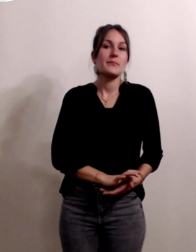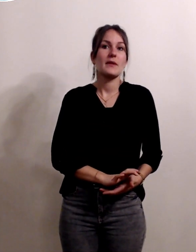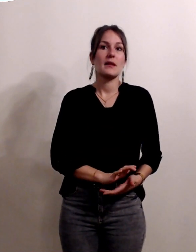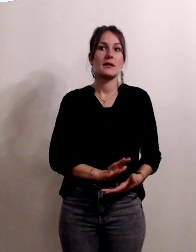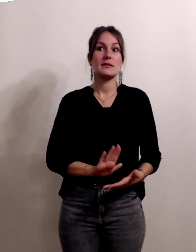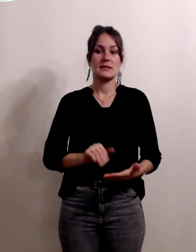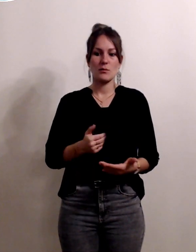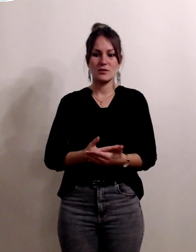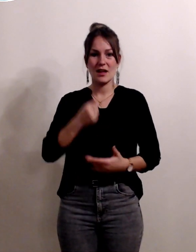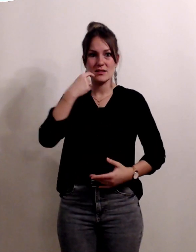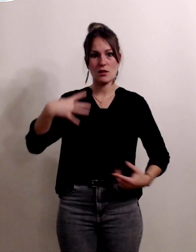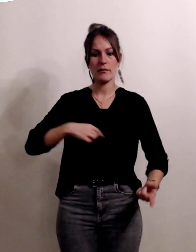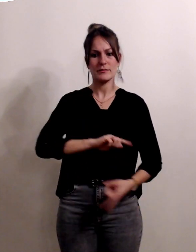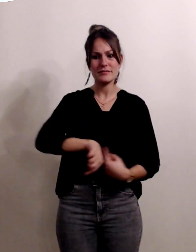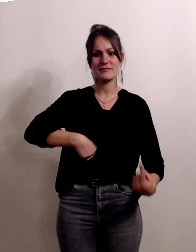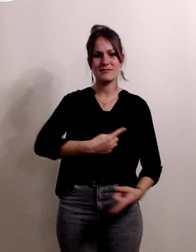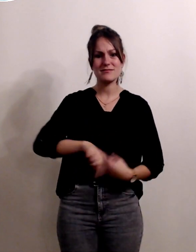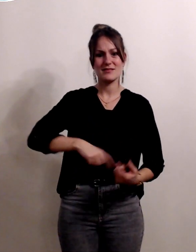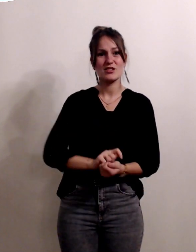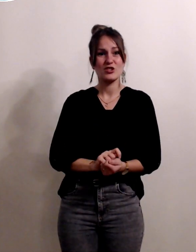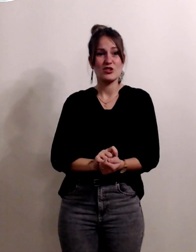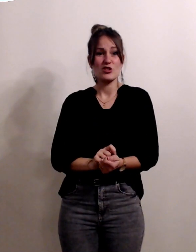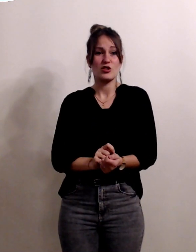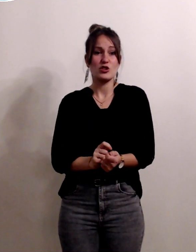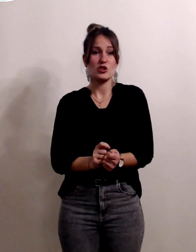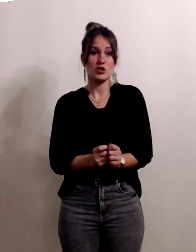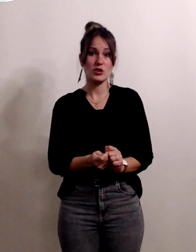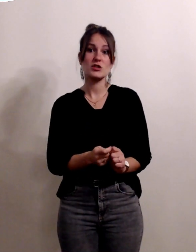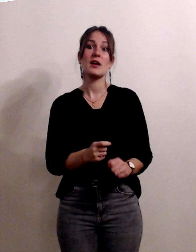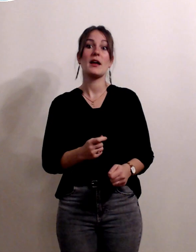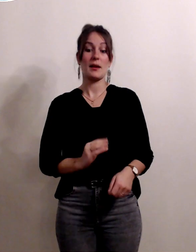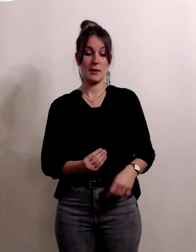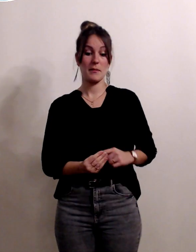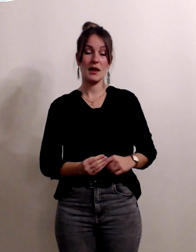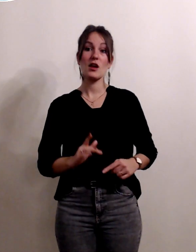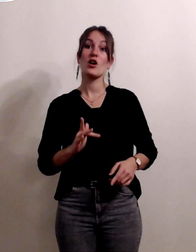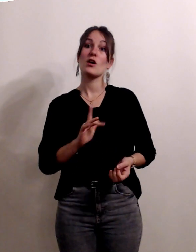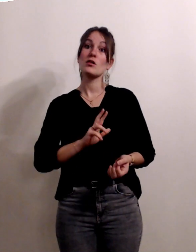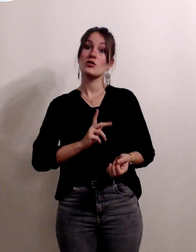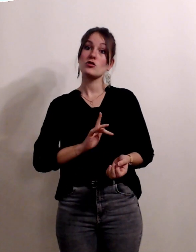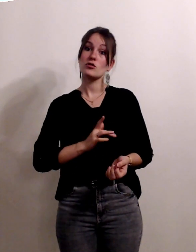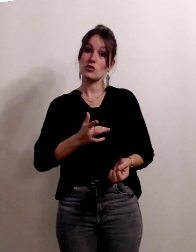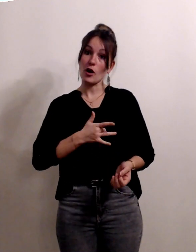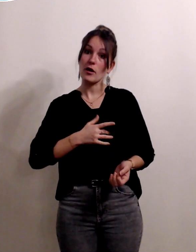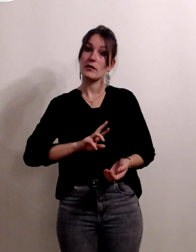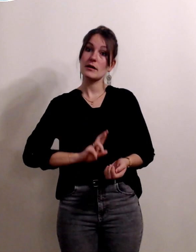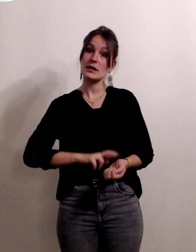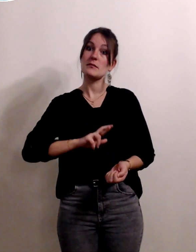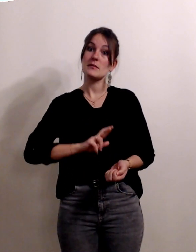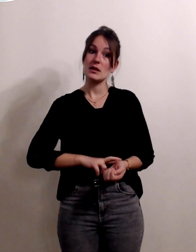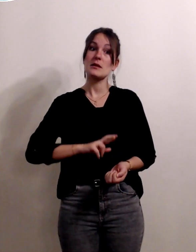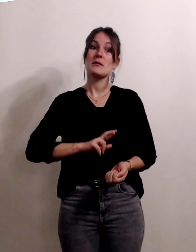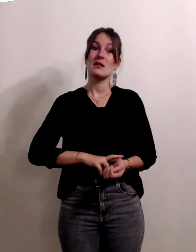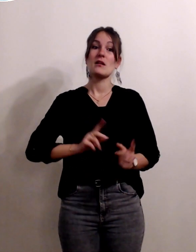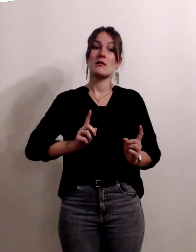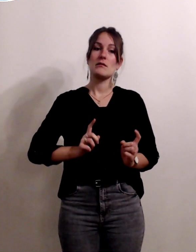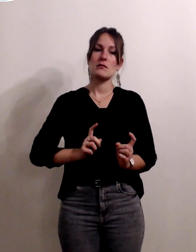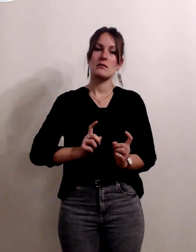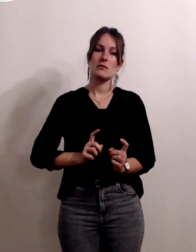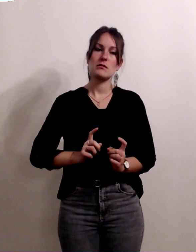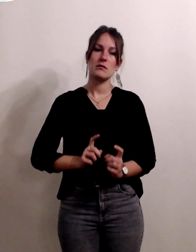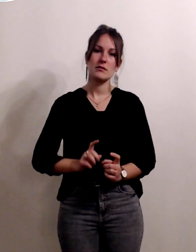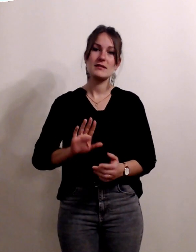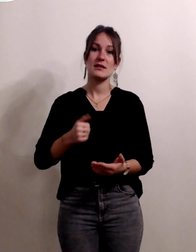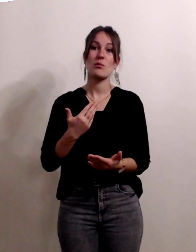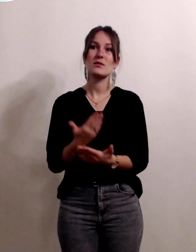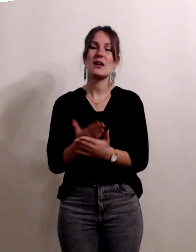hémodynamiques et donc abaisse le rythme cardiaque de l'enfant donc il est fortement déconseillé de rester en décubitus dorsal